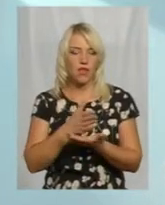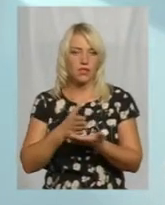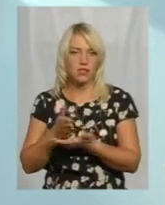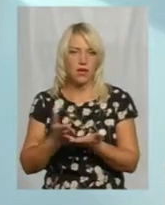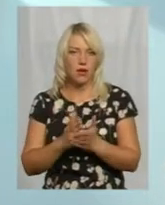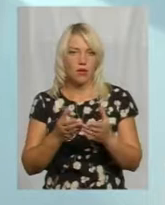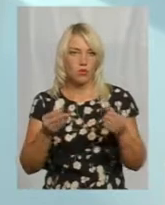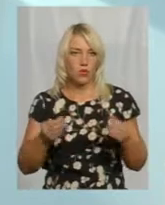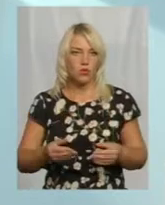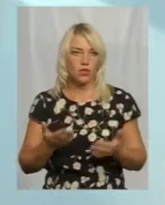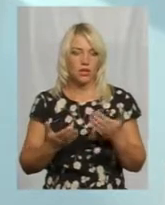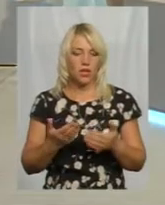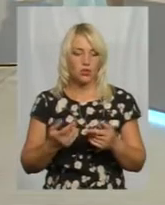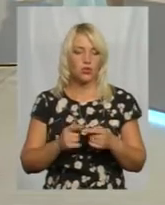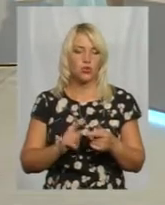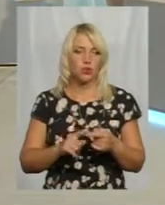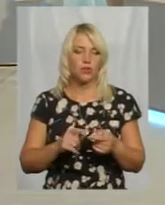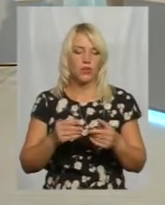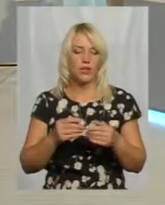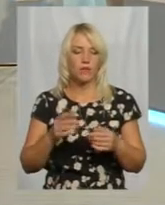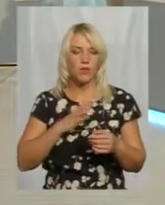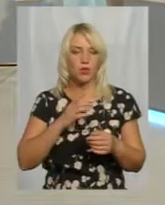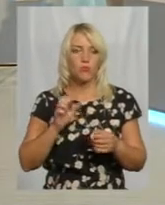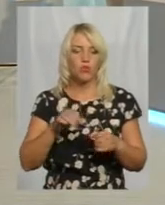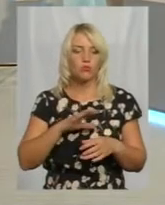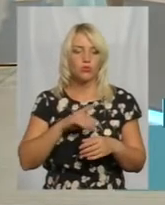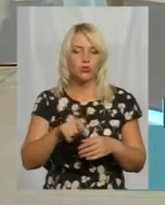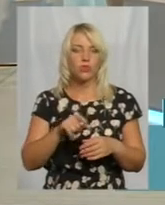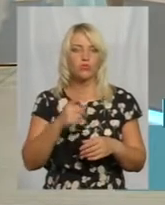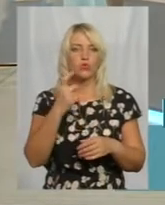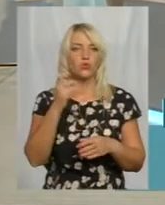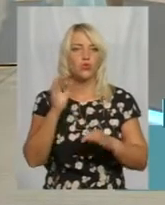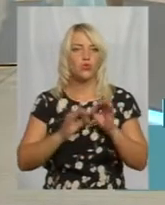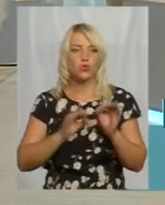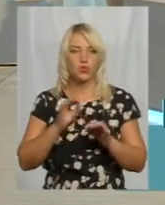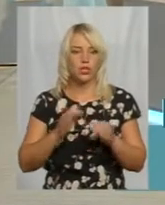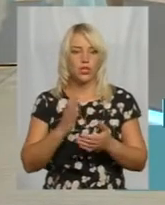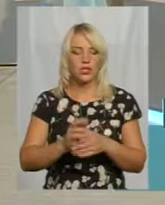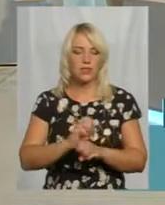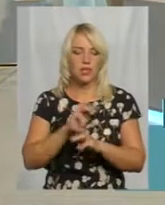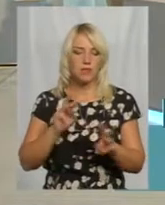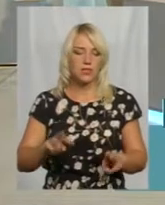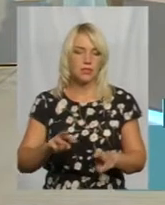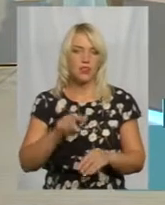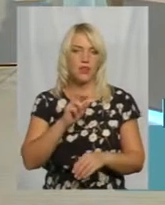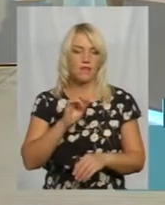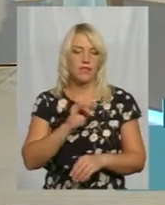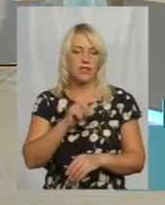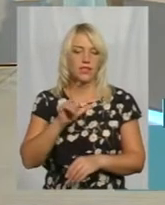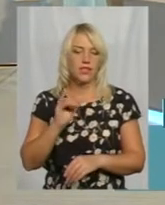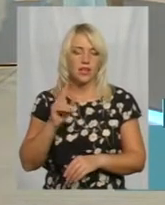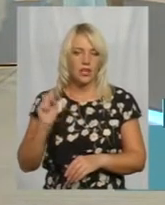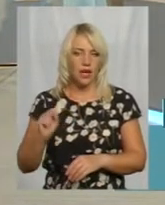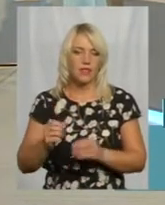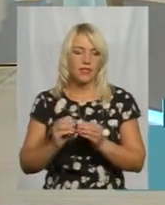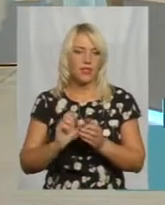версія підручників прийшла, то, можливо, у одніх із громад може бути і 100% забезпечення фізики, наприклад, у 10 класі. У місті